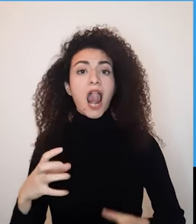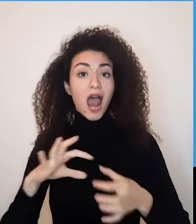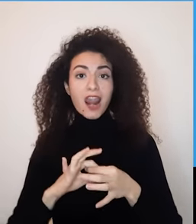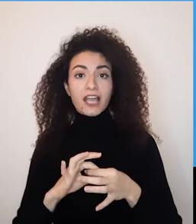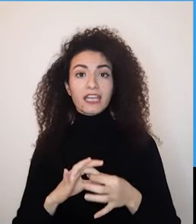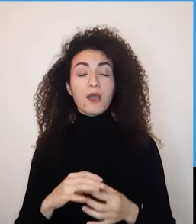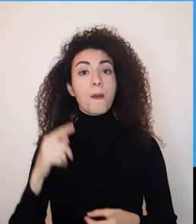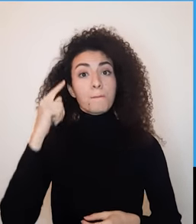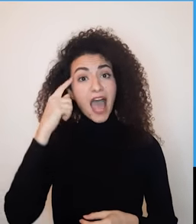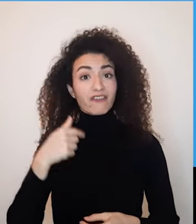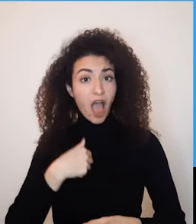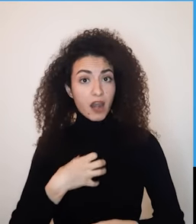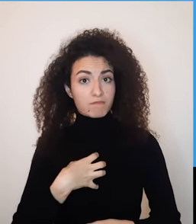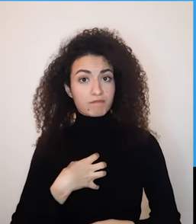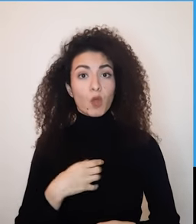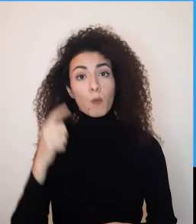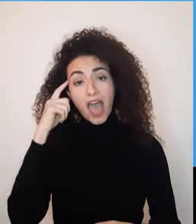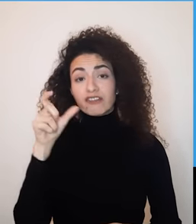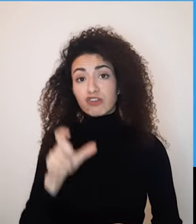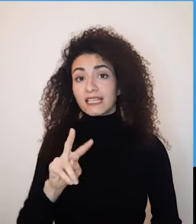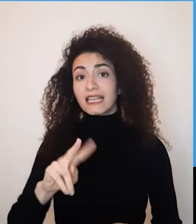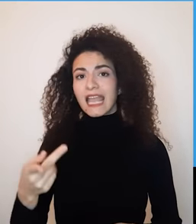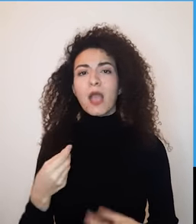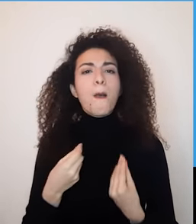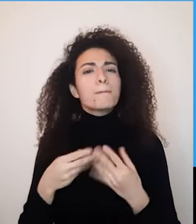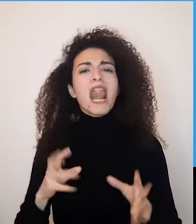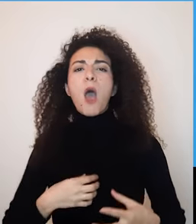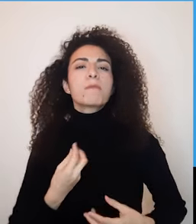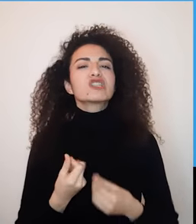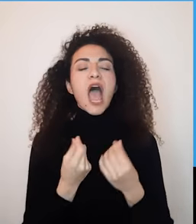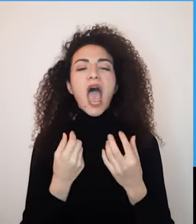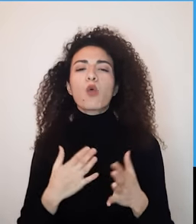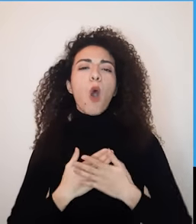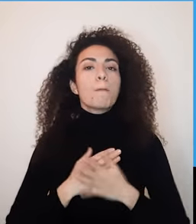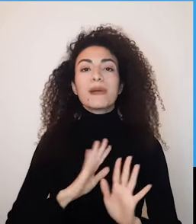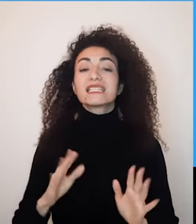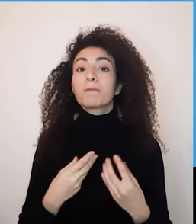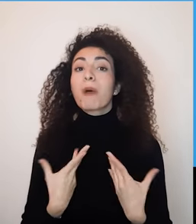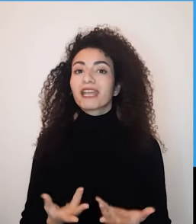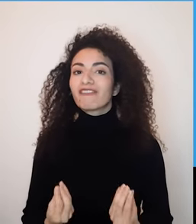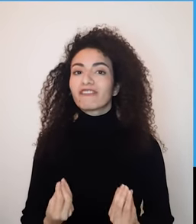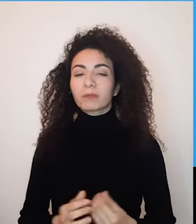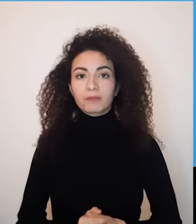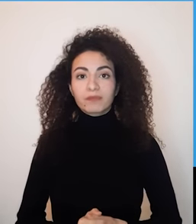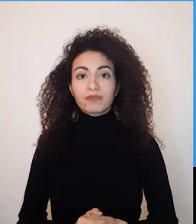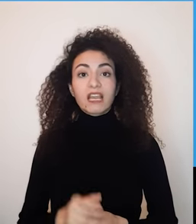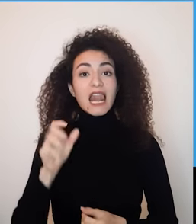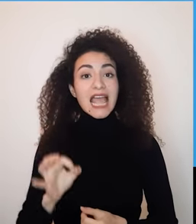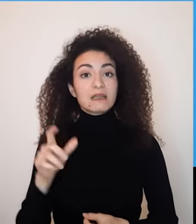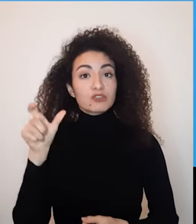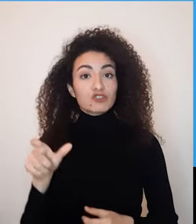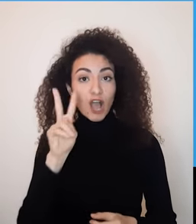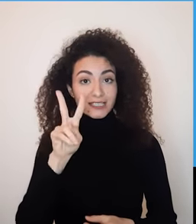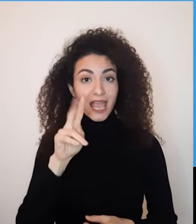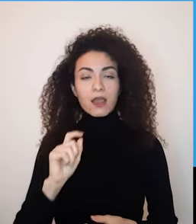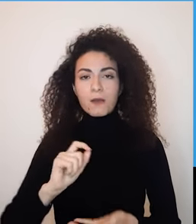تسبح بمعرفة الشخص بشكل عملي أبعد من المشاعر والشغاف لتطبيق هاي البطاقة كل شخص يكتب